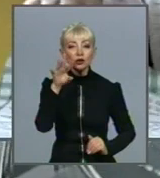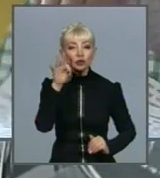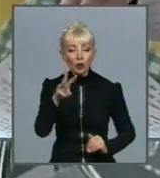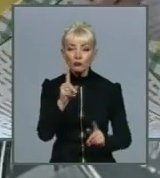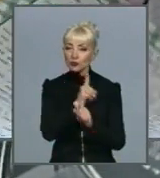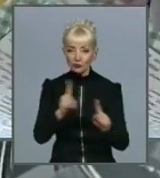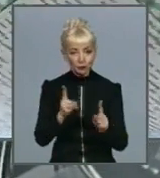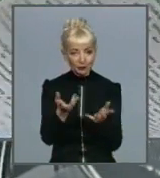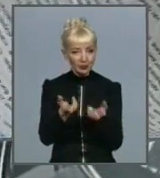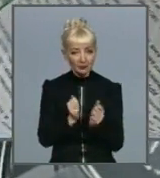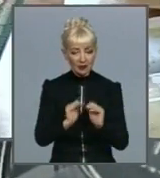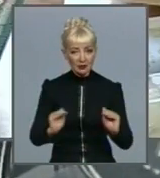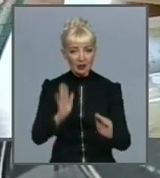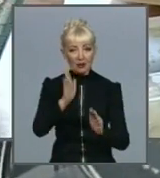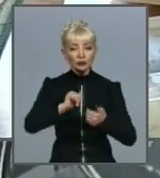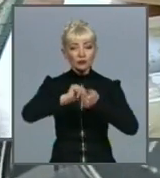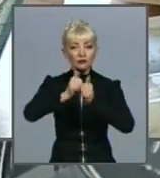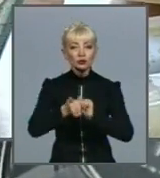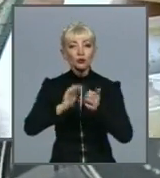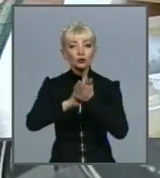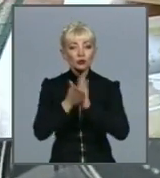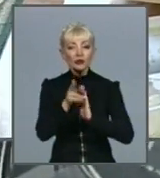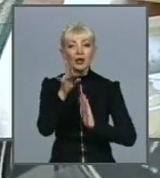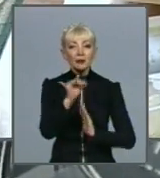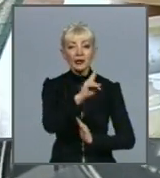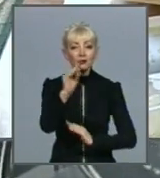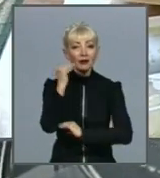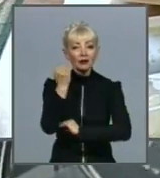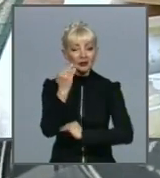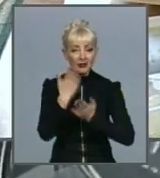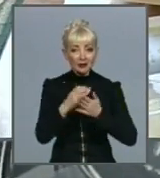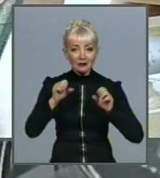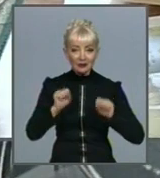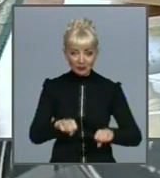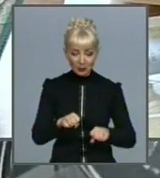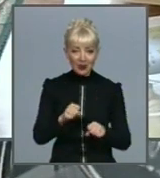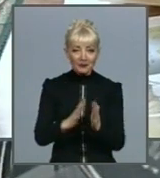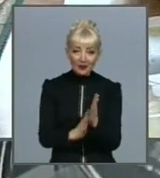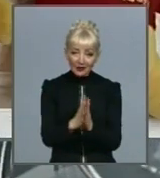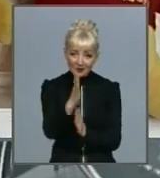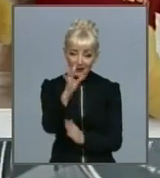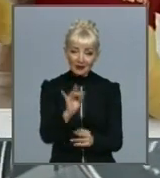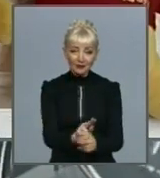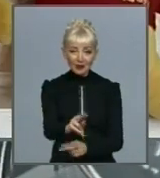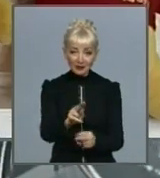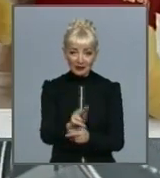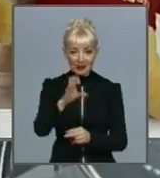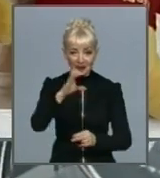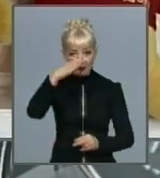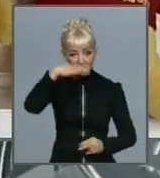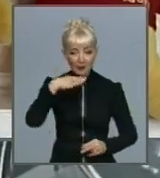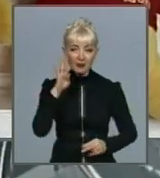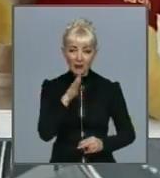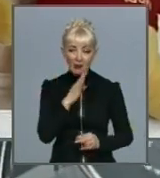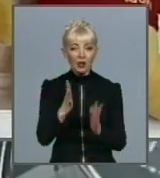будуть створюватись умови, при яких малюки матимуть змогу повноцінно зростати і виховуватися з батьками. І лише в поодиноких